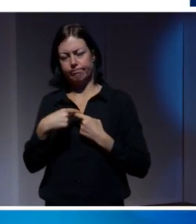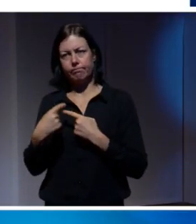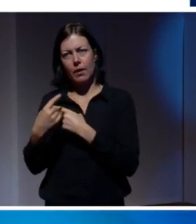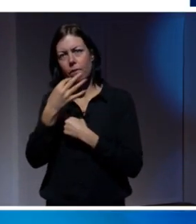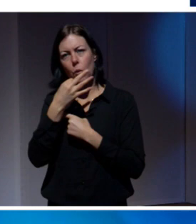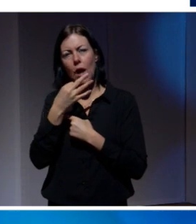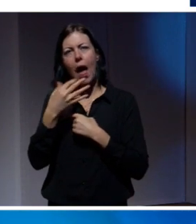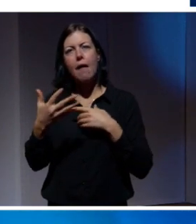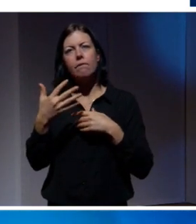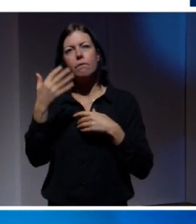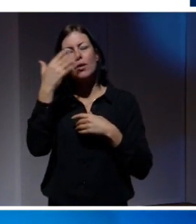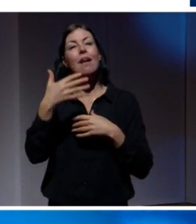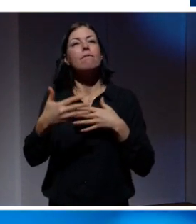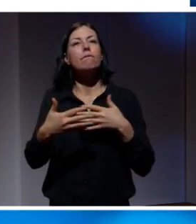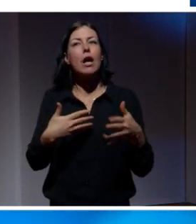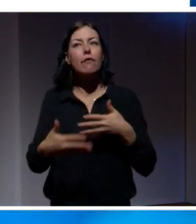varför.